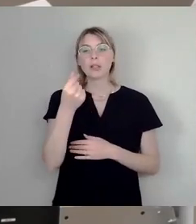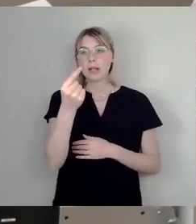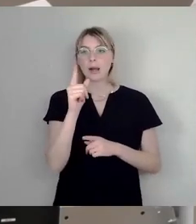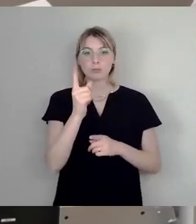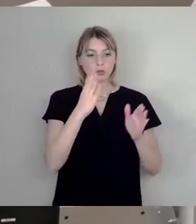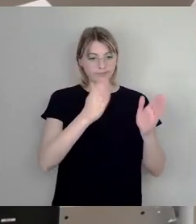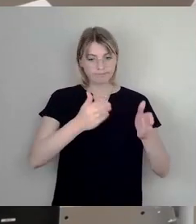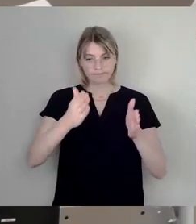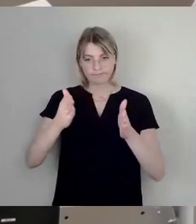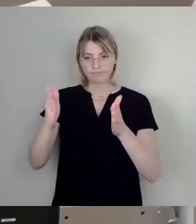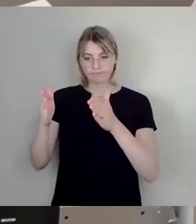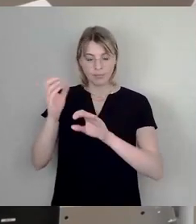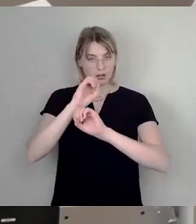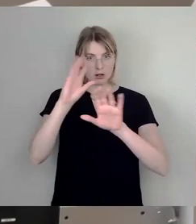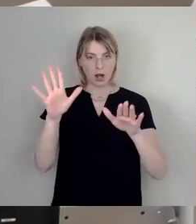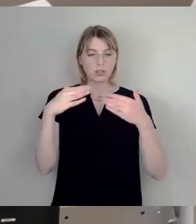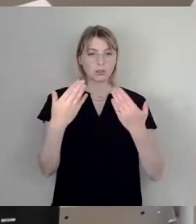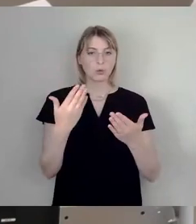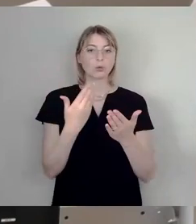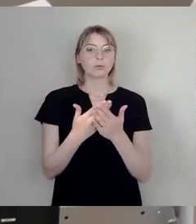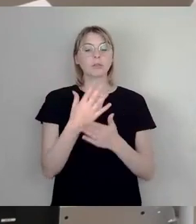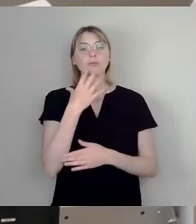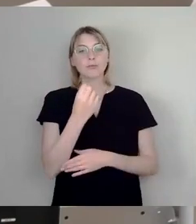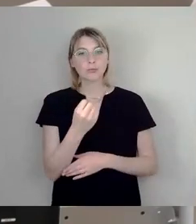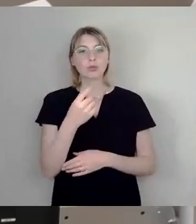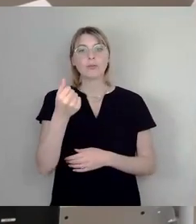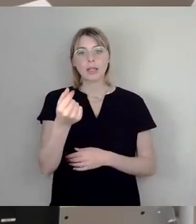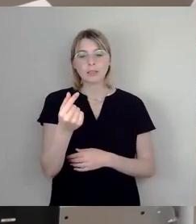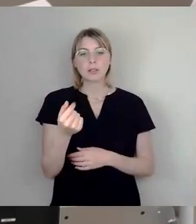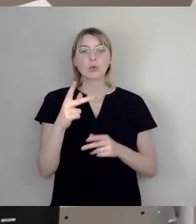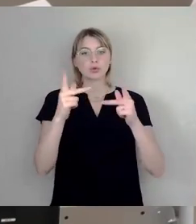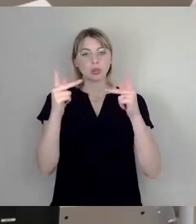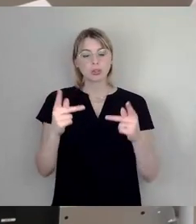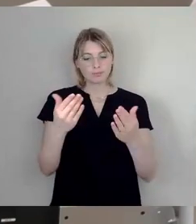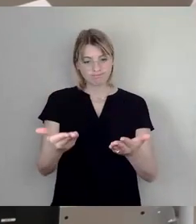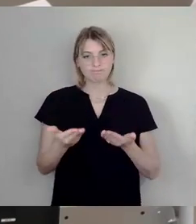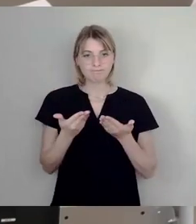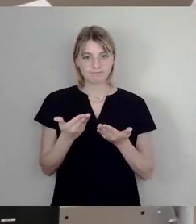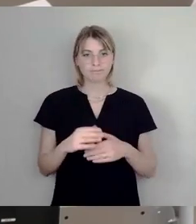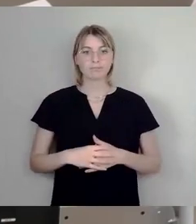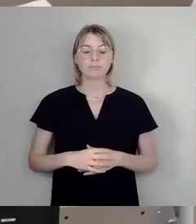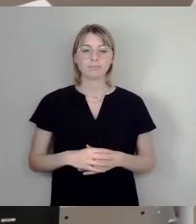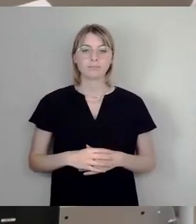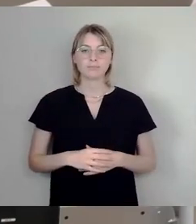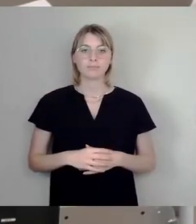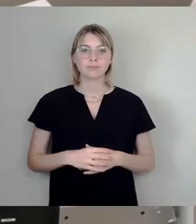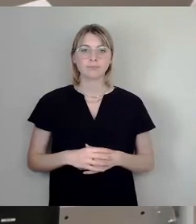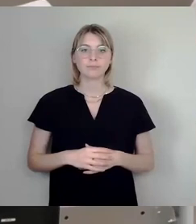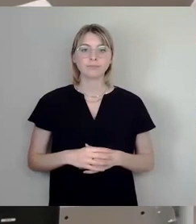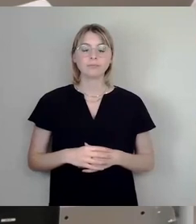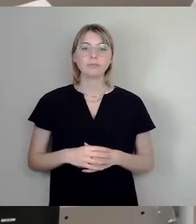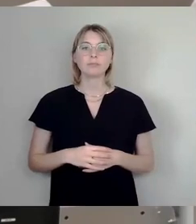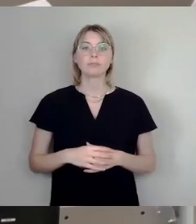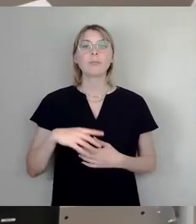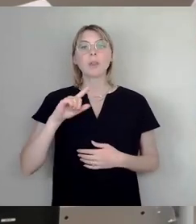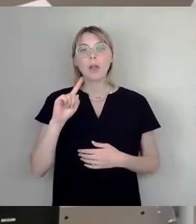und wir wünschen, dass das in Form eines Finanzierungskonzeptes vorgelegt wird. Ebenso, und das ist auch ein Gegenstand,